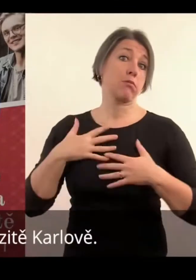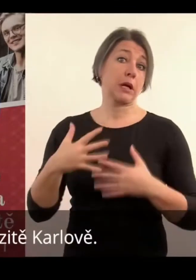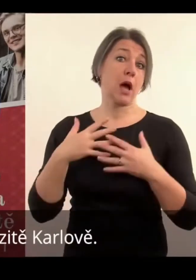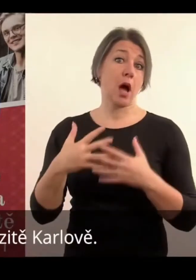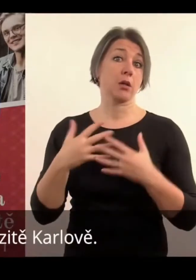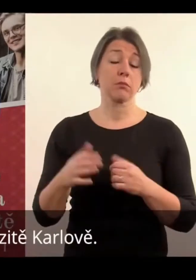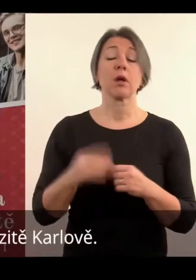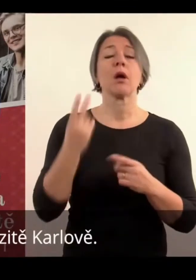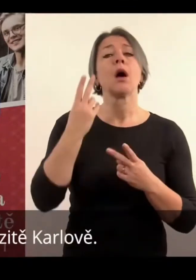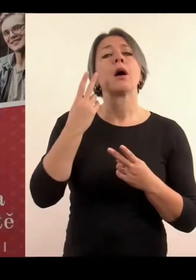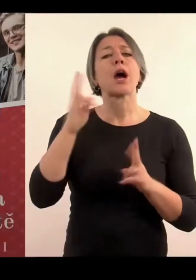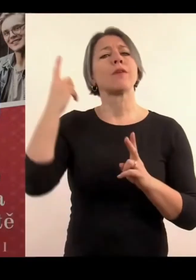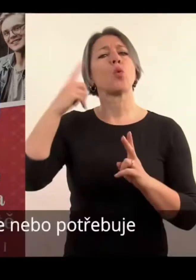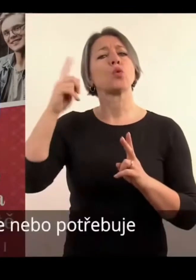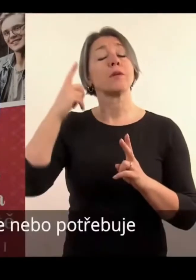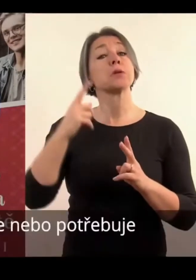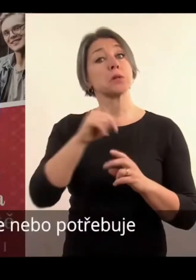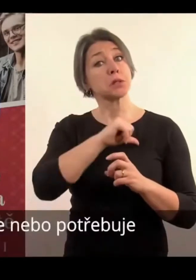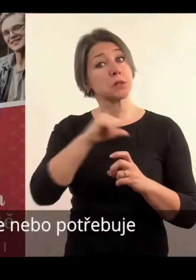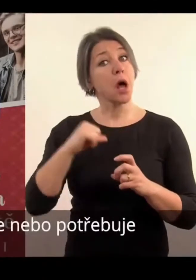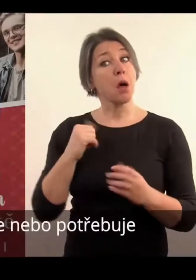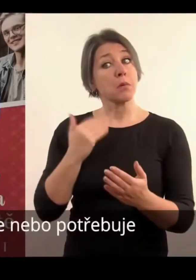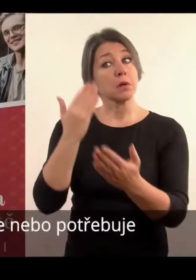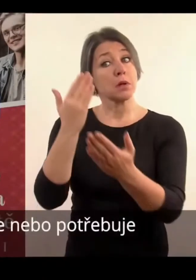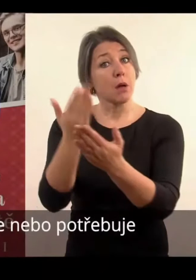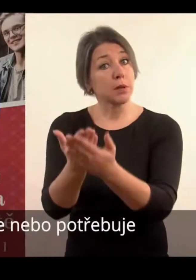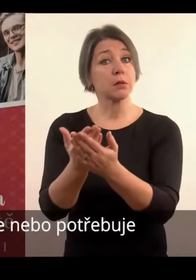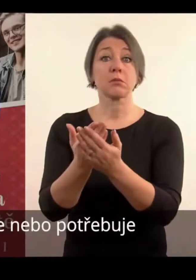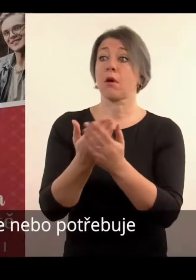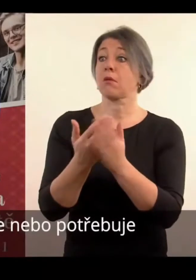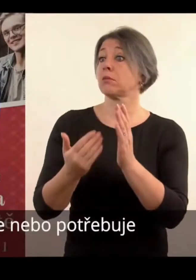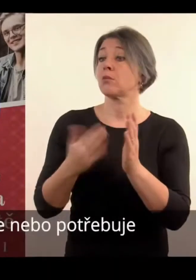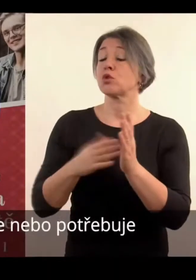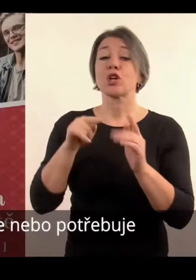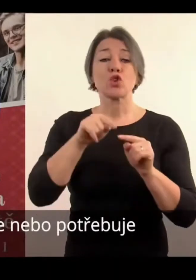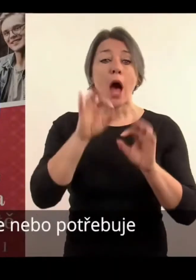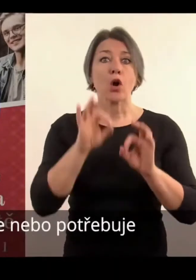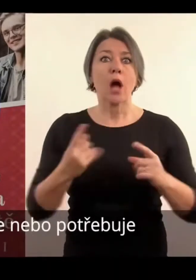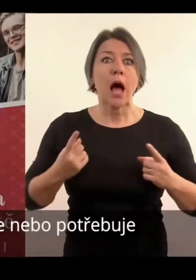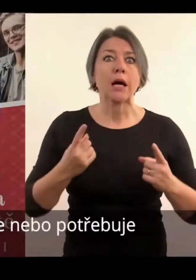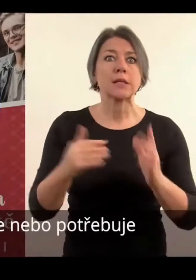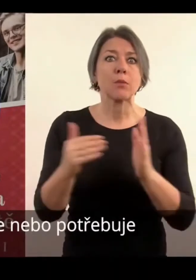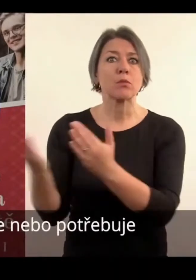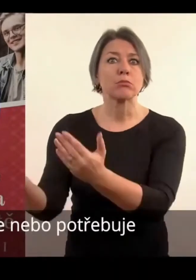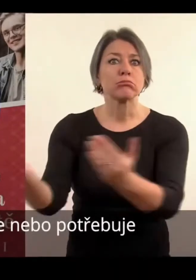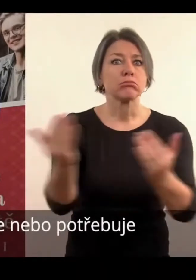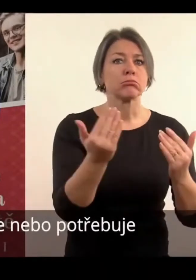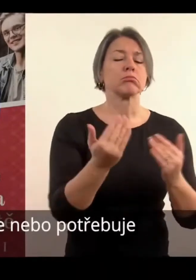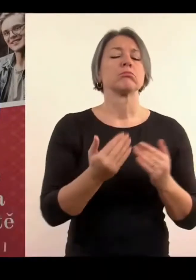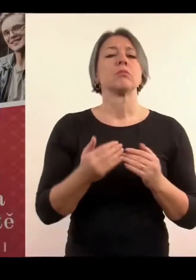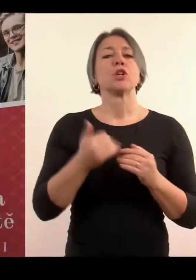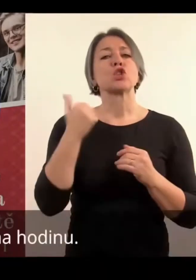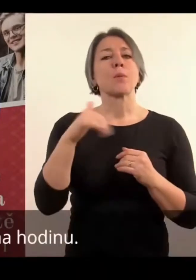Karlově. Univerzita Karlova sama občas potřebuje studenty na různé nárazové práce a